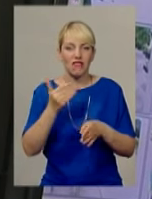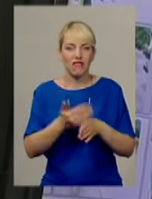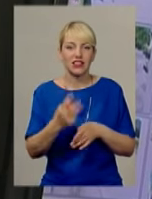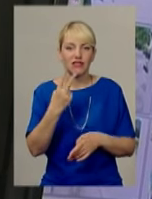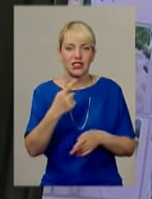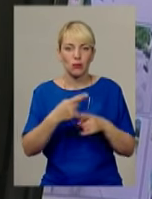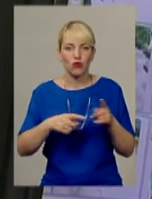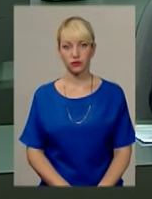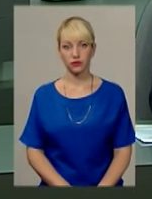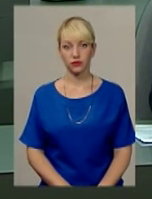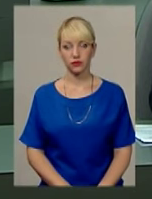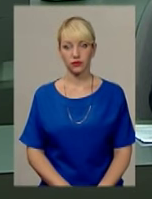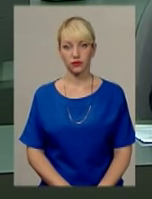грн.